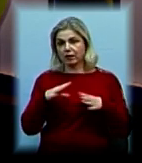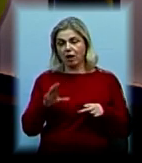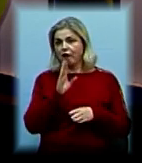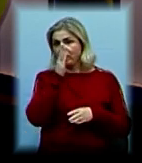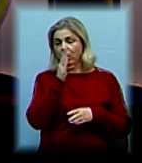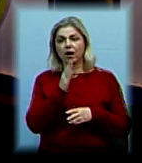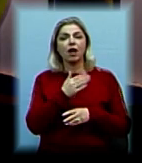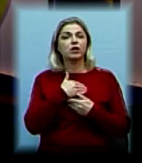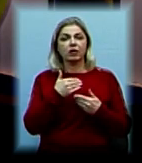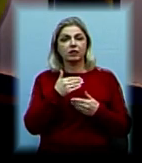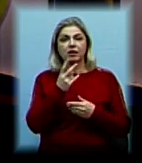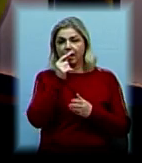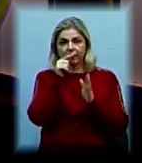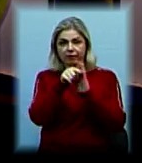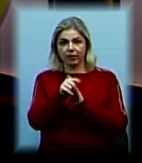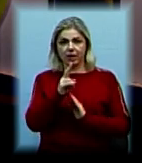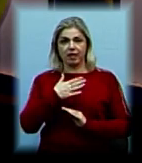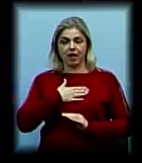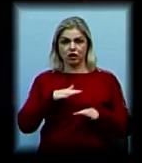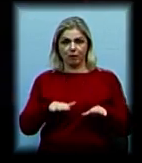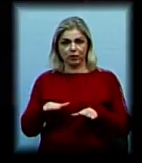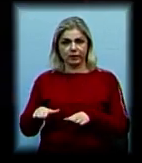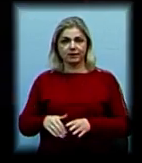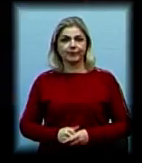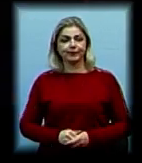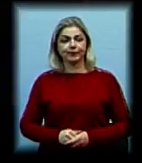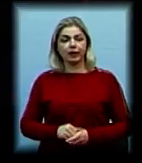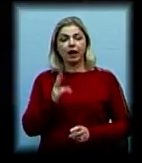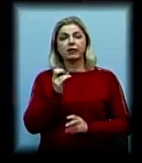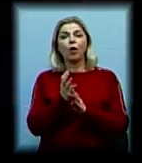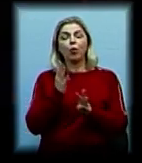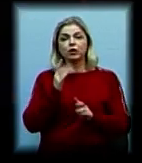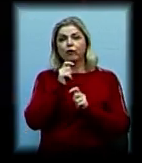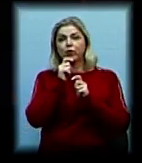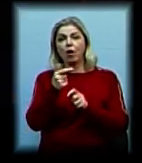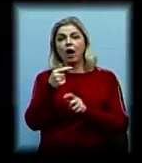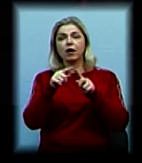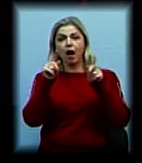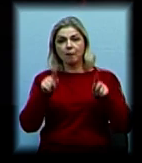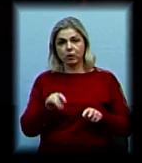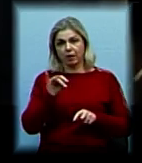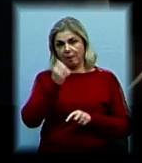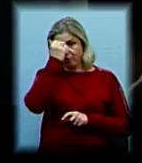наважився підсуватись на наші позиції. На черзі – вручення грамот та подяк.